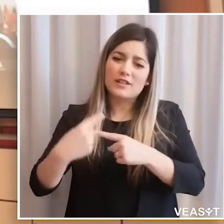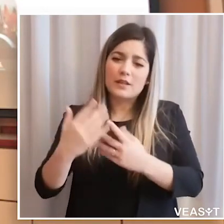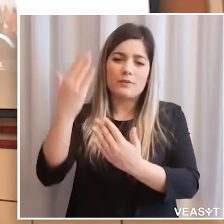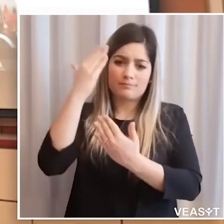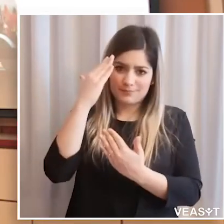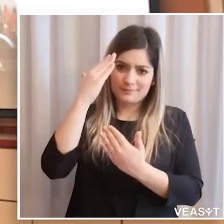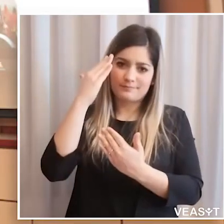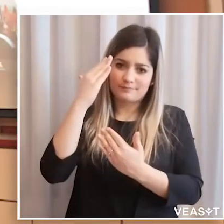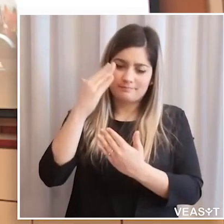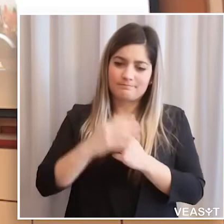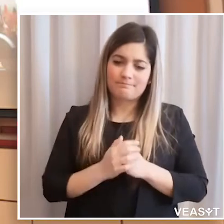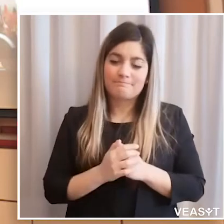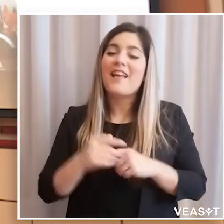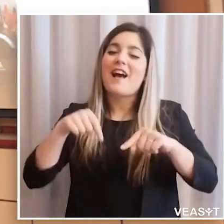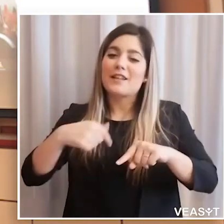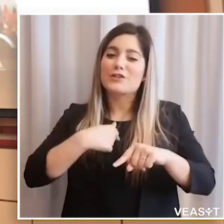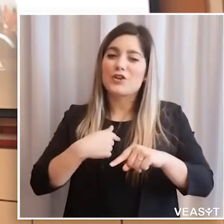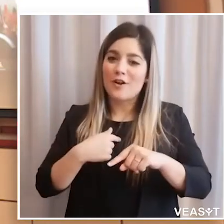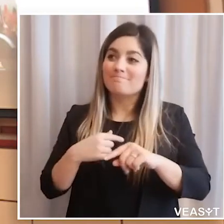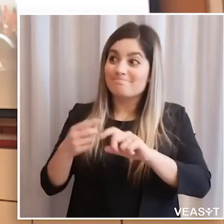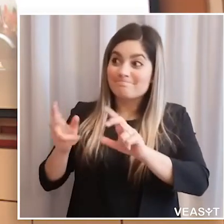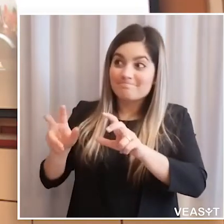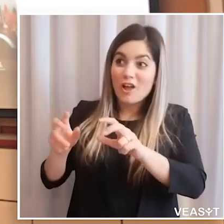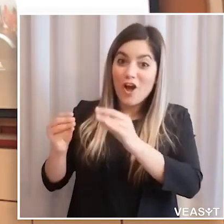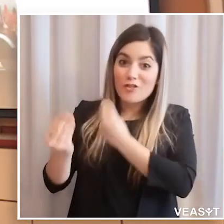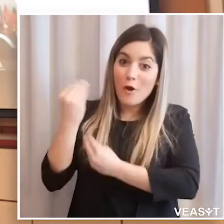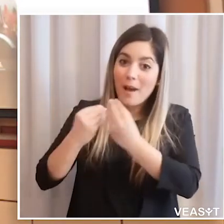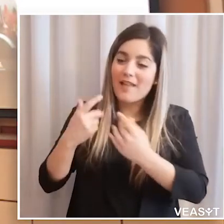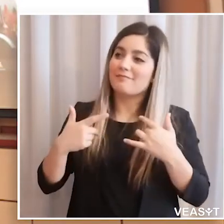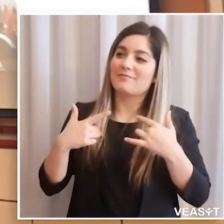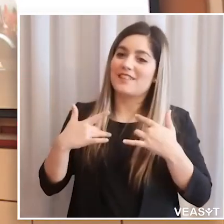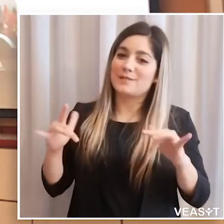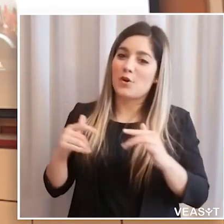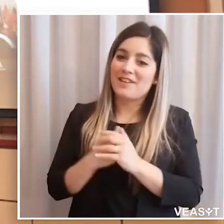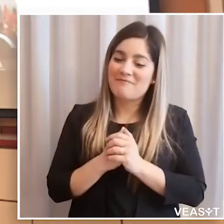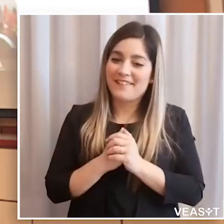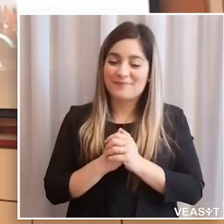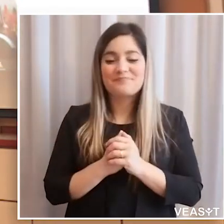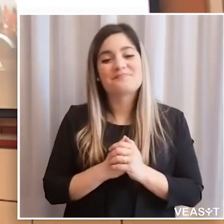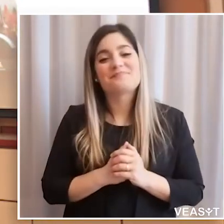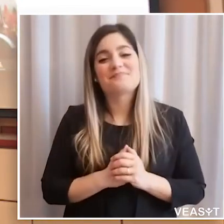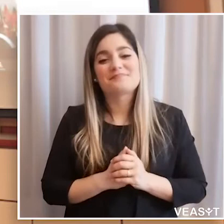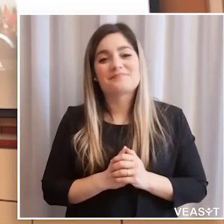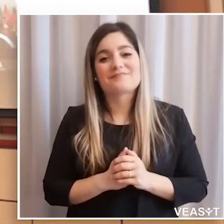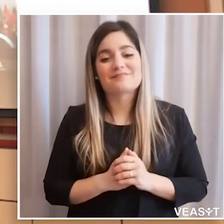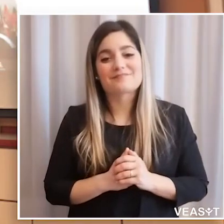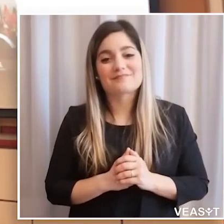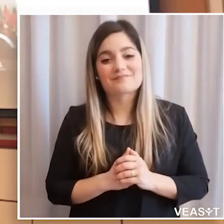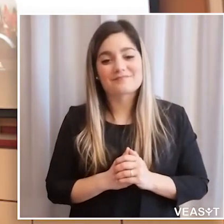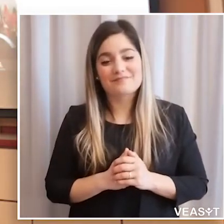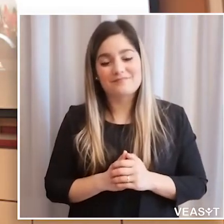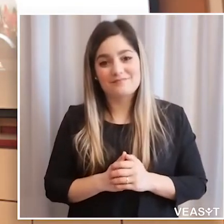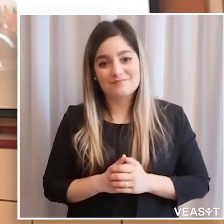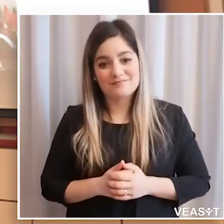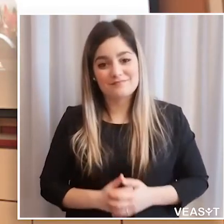tutte le tutele possibili e immaginabili. Bene, io sono in qualche modo a vostra disposizione per le domande che volete